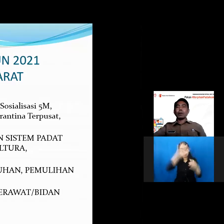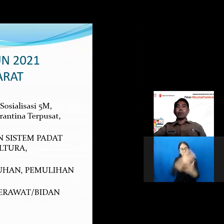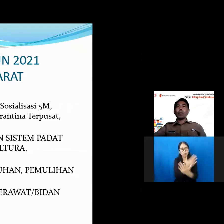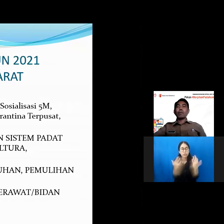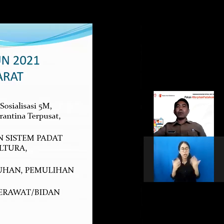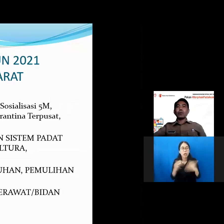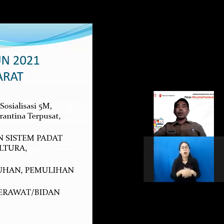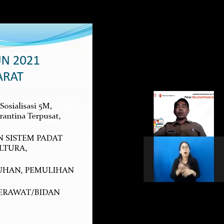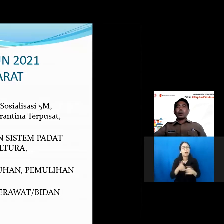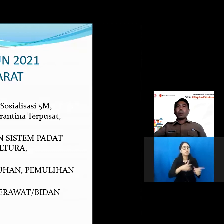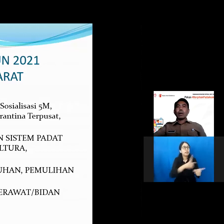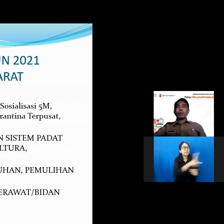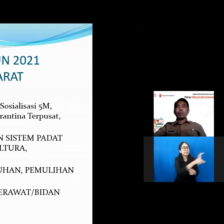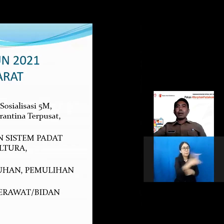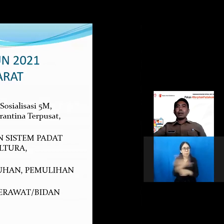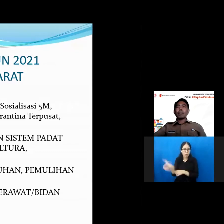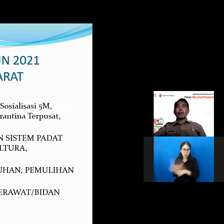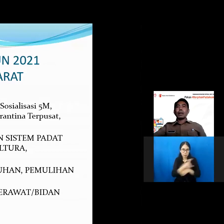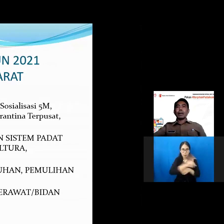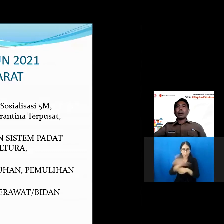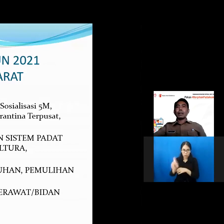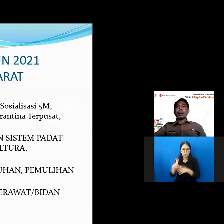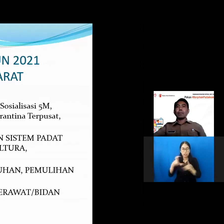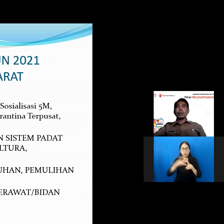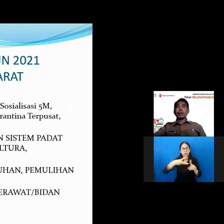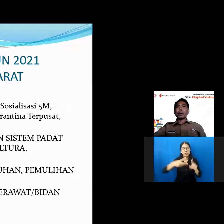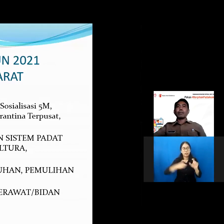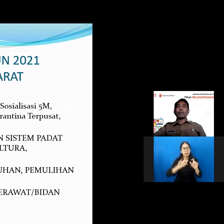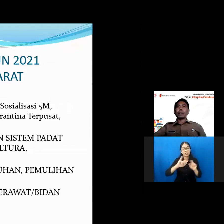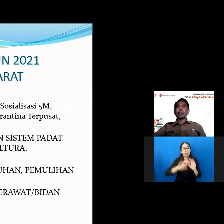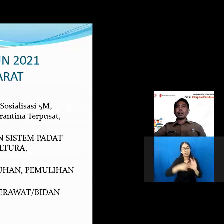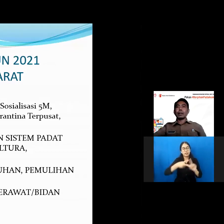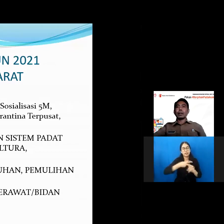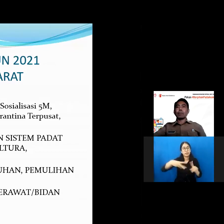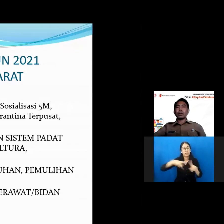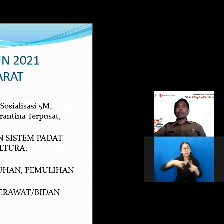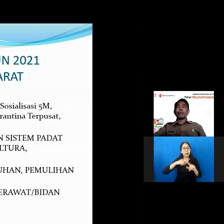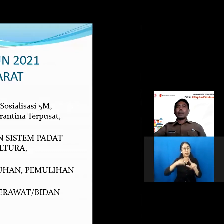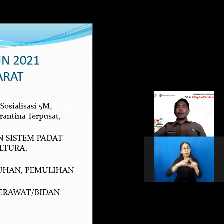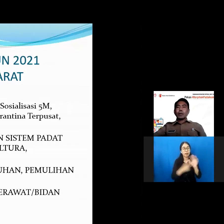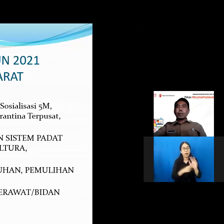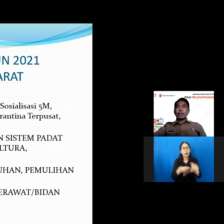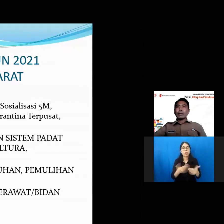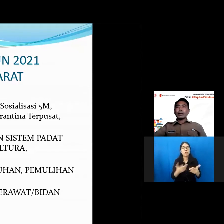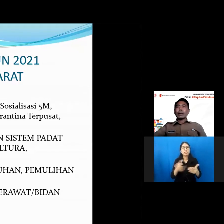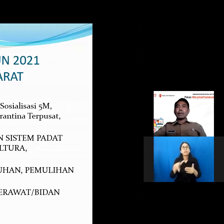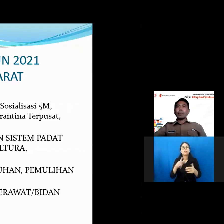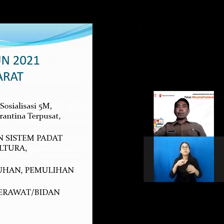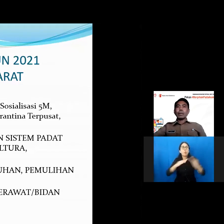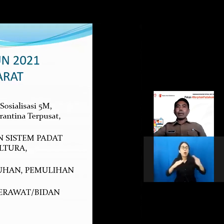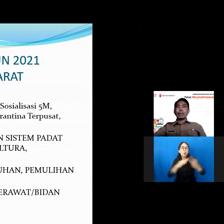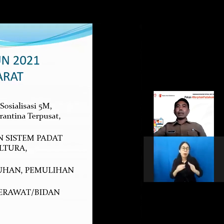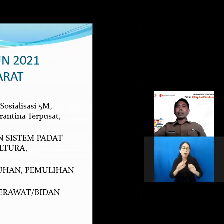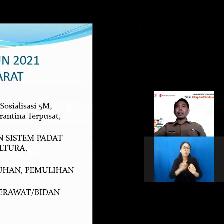tempat-tempat umum maupun rumah-rumah warga yang terkonfirmasi positif kemudian dari